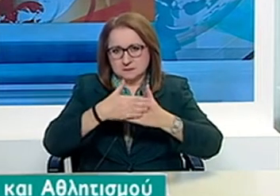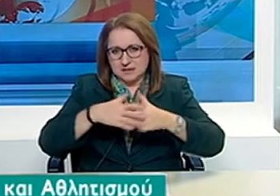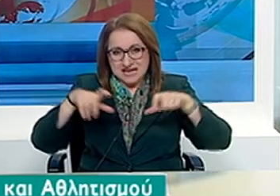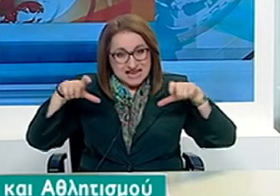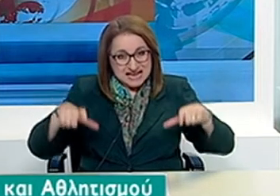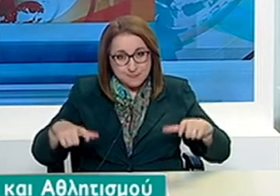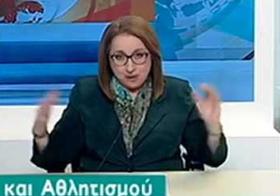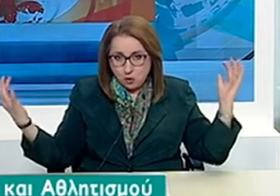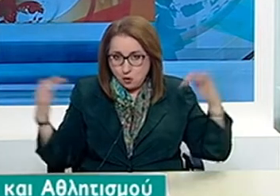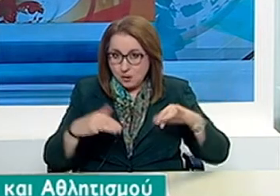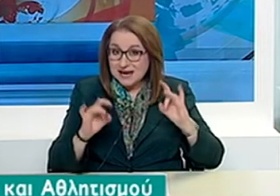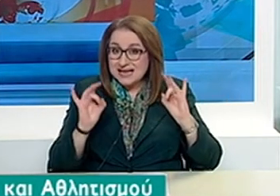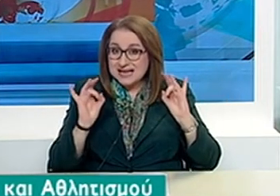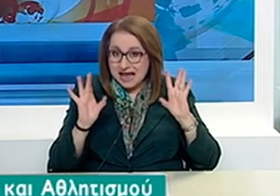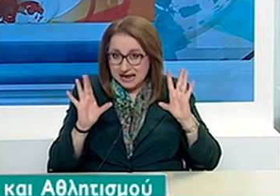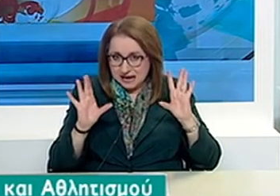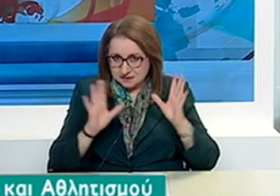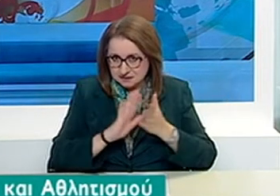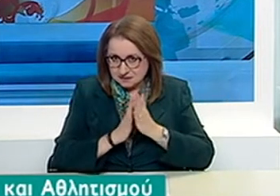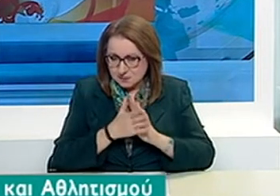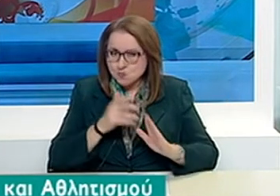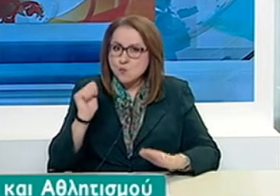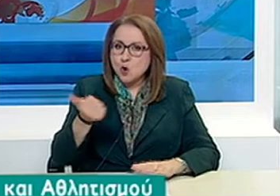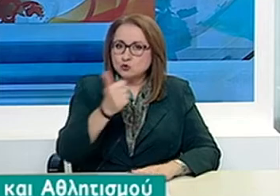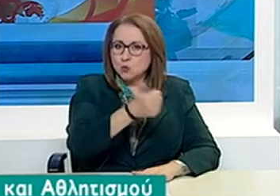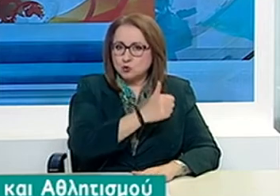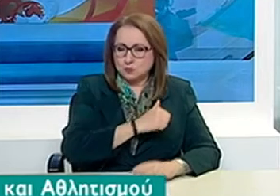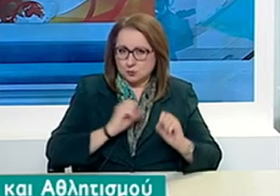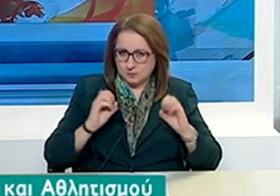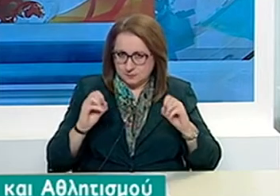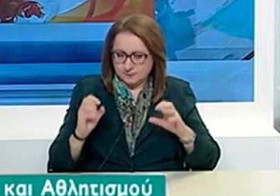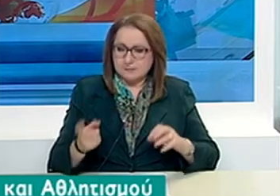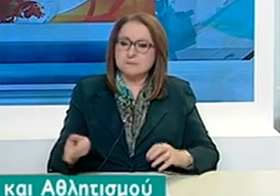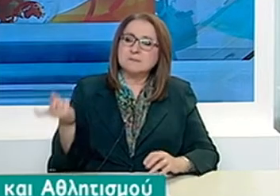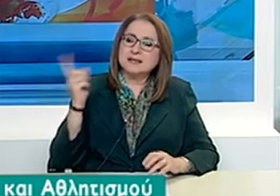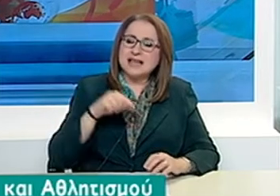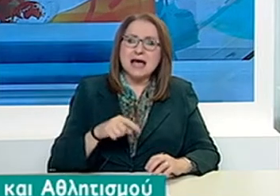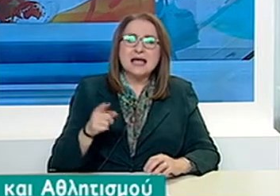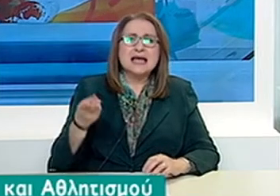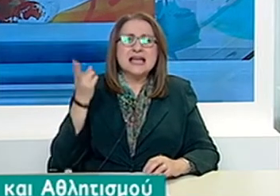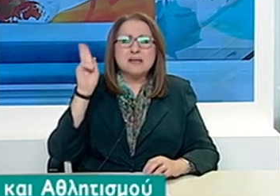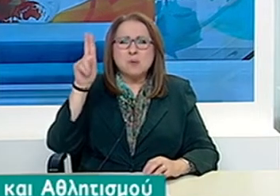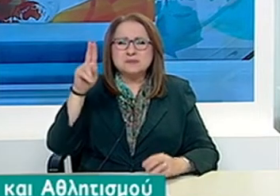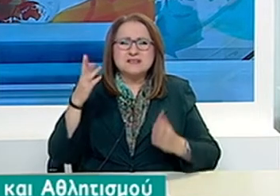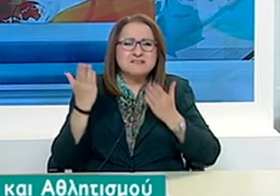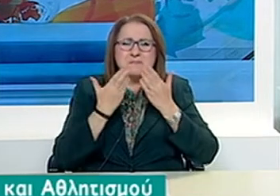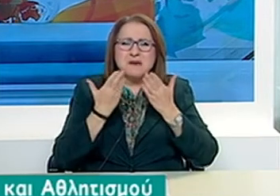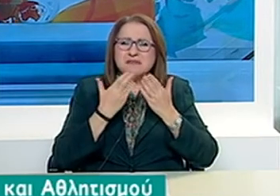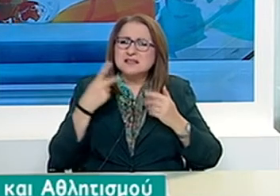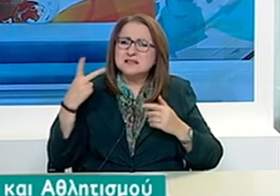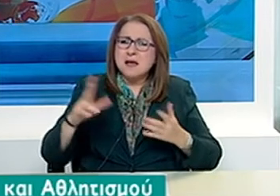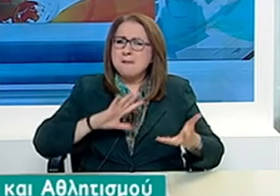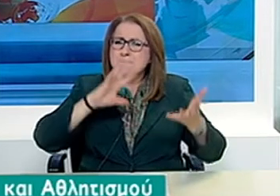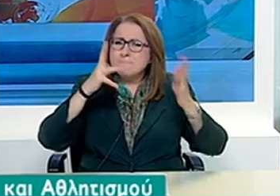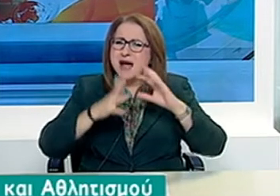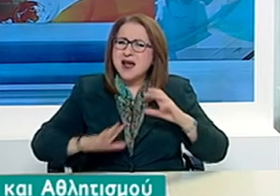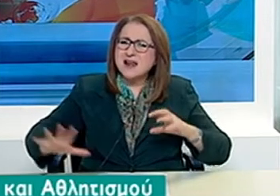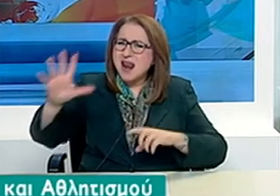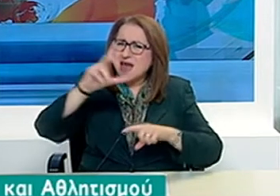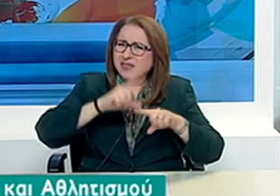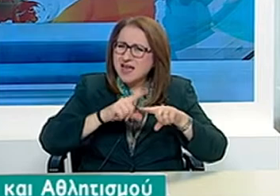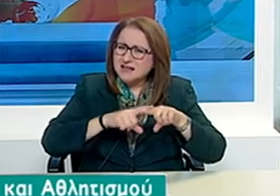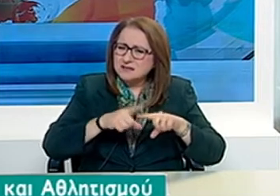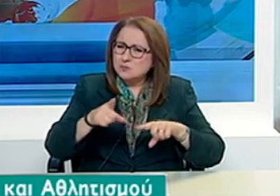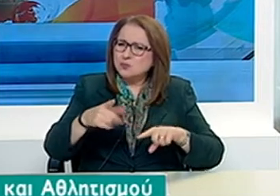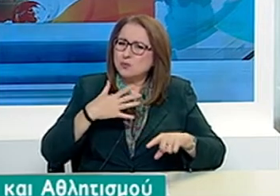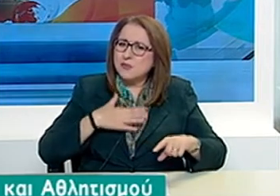Επιπλέον, η δική μέρη θα υπάρξει για τους υποψήφιους μαθητές των πανελλαδικών που έχουν δηλώσει σε ΦΑ, στρατιωτικές σχολές και σχολές